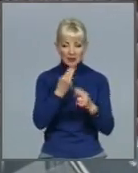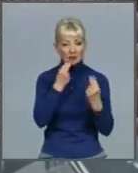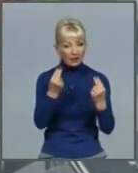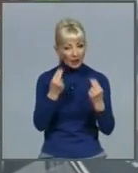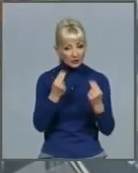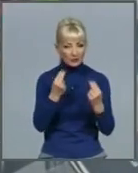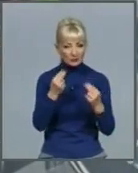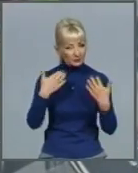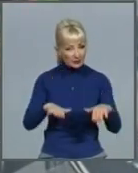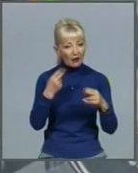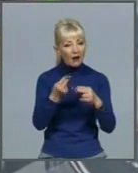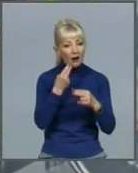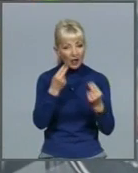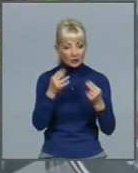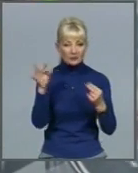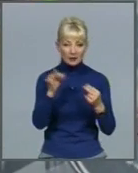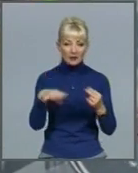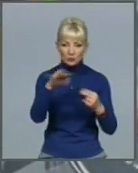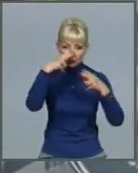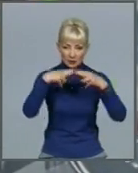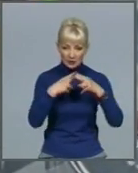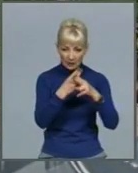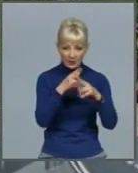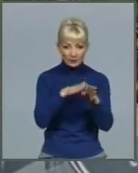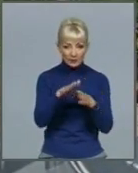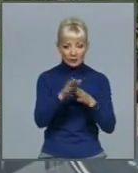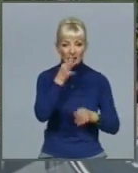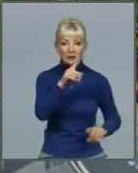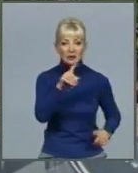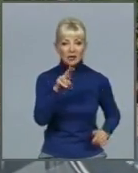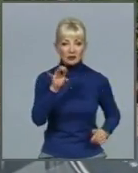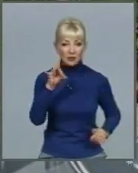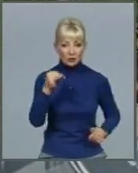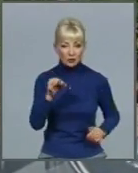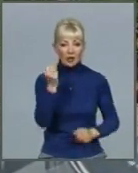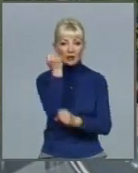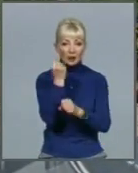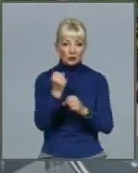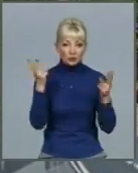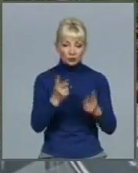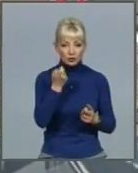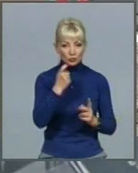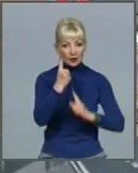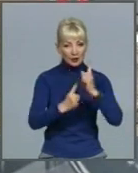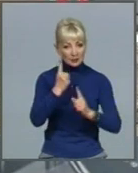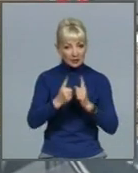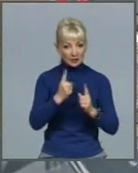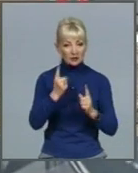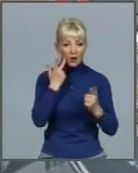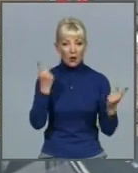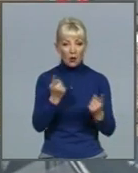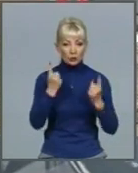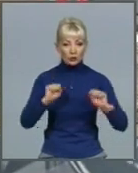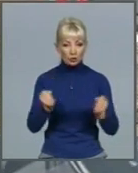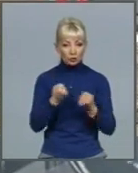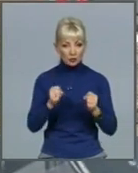технологічного циклу, додає Олексій Задорожний, шляховикам довелося трохи змінити дещо звичайний швидкісний рух транспорту